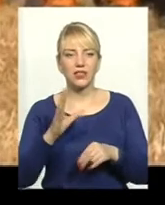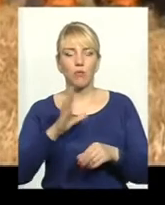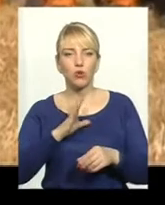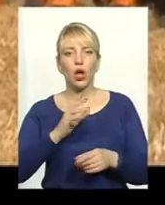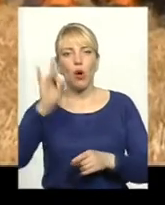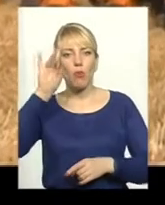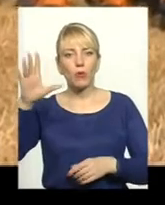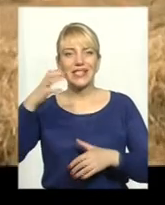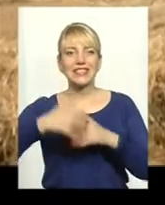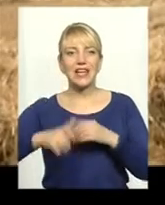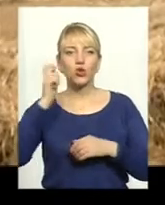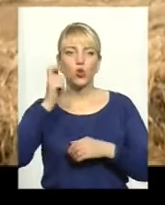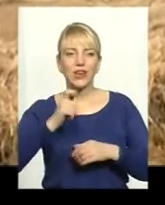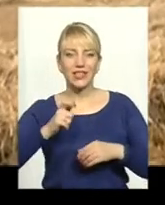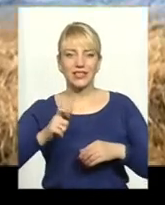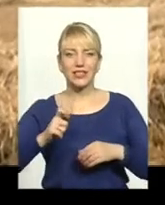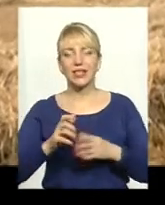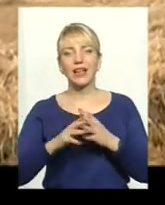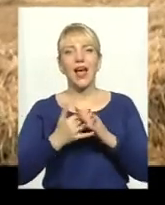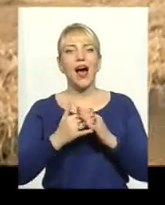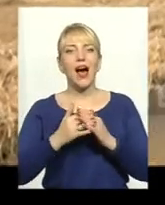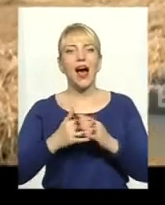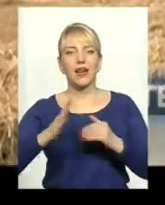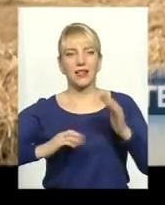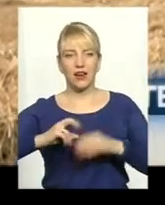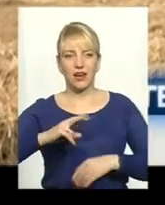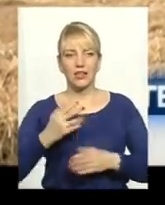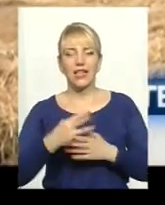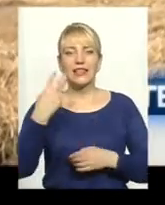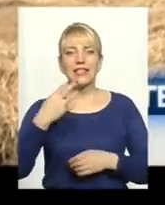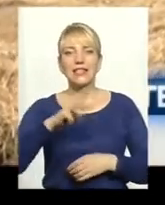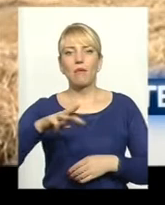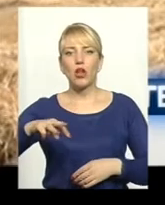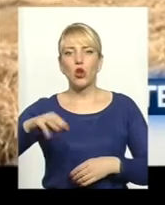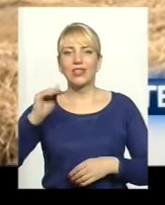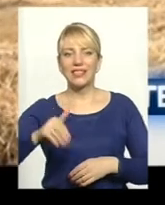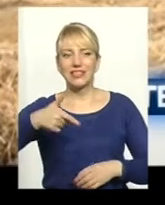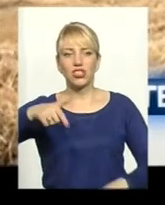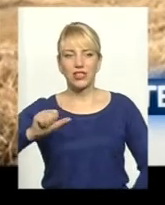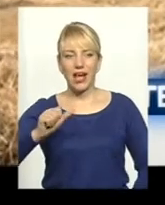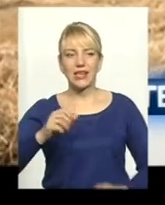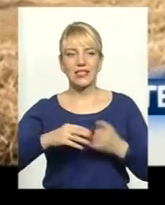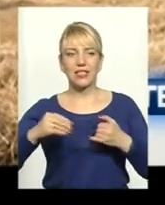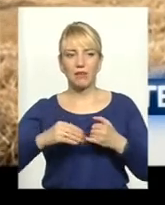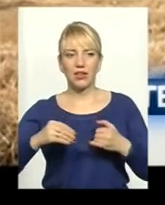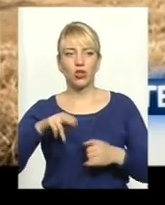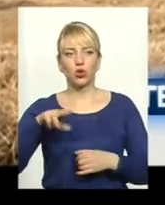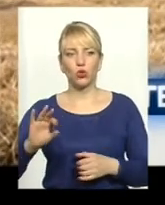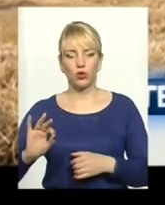серед українських аграрій. У вас більше, ніж 30 мільйонів гектарів землі, тому